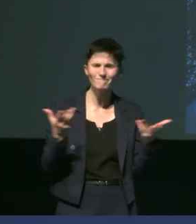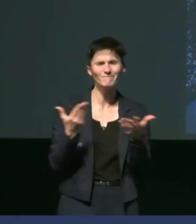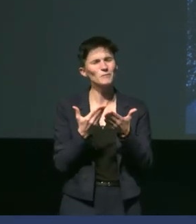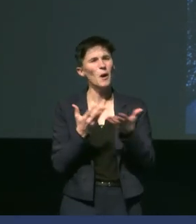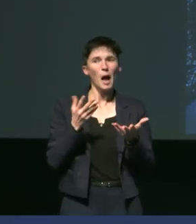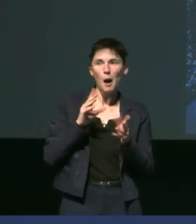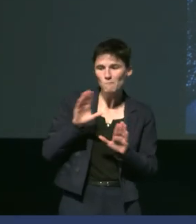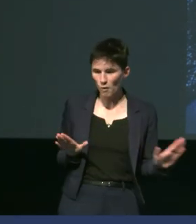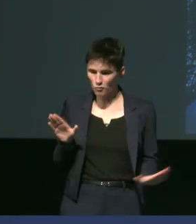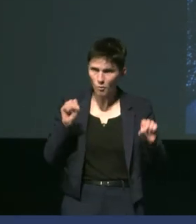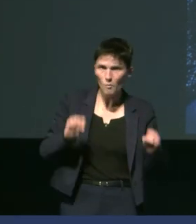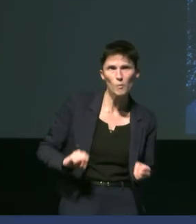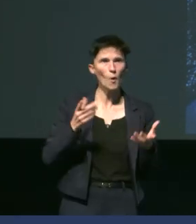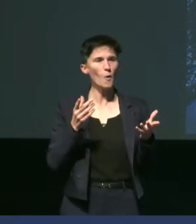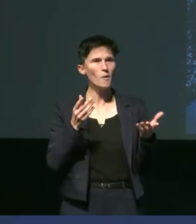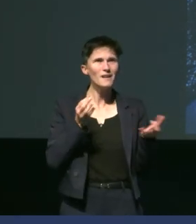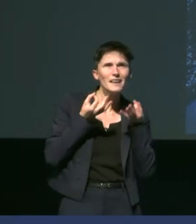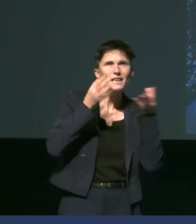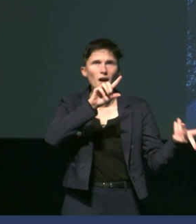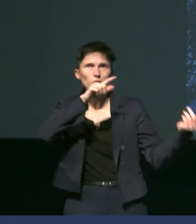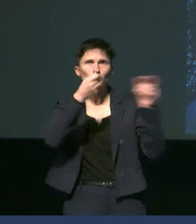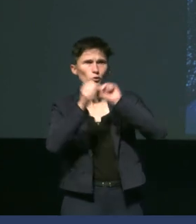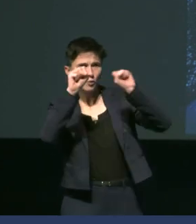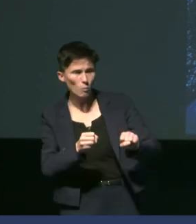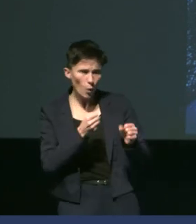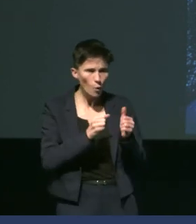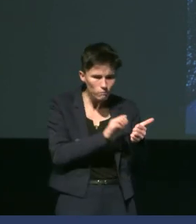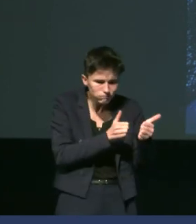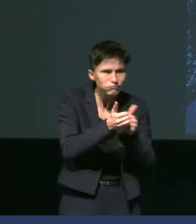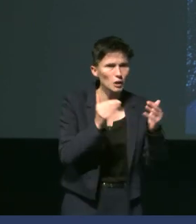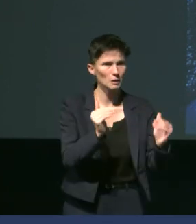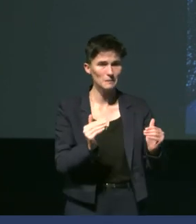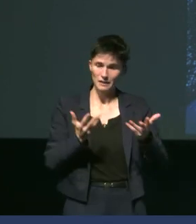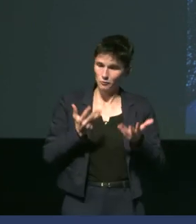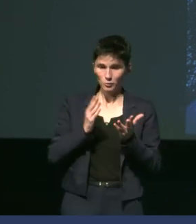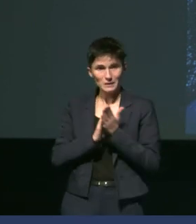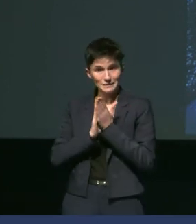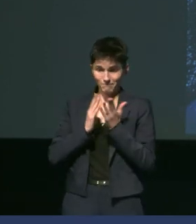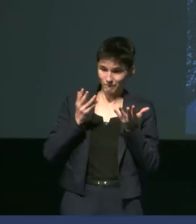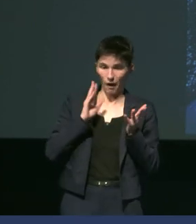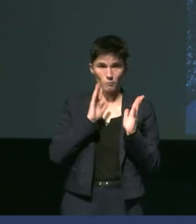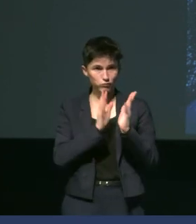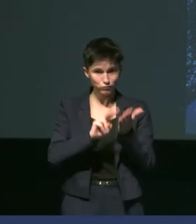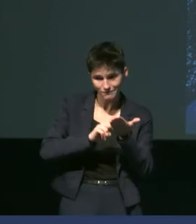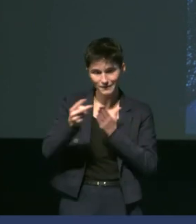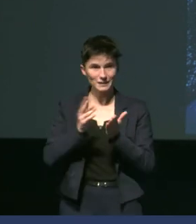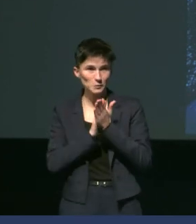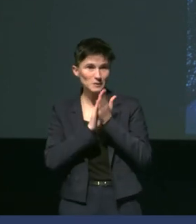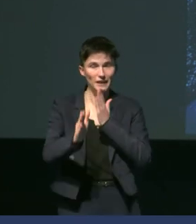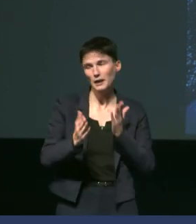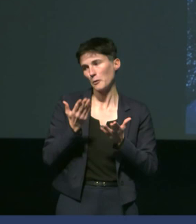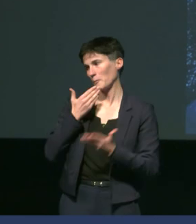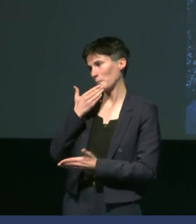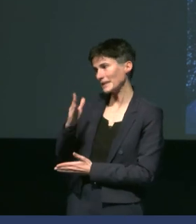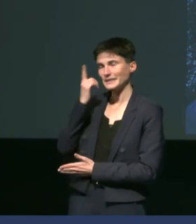sera interprétée en direct en langue des signes française et nous remercions d'avance et Laura et Lorraine